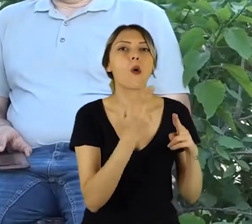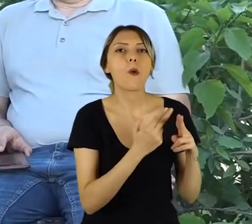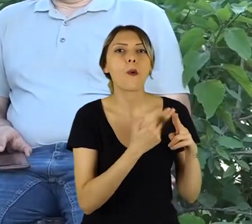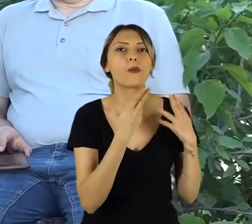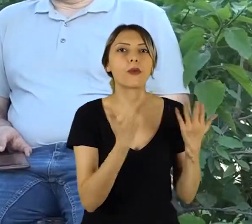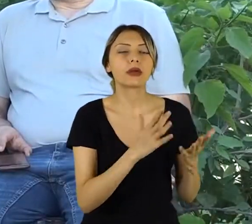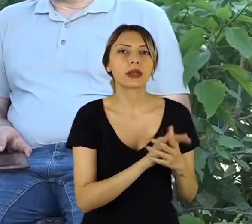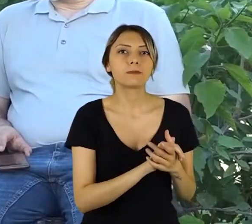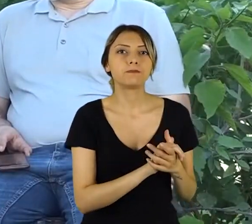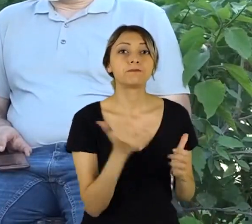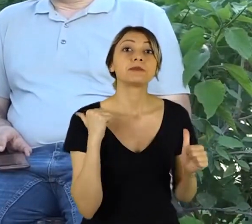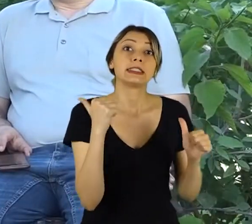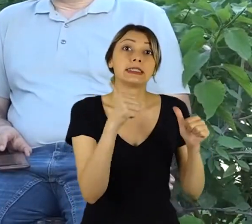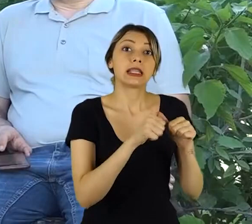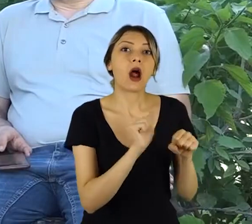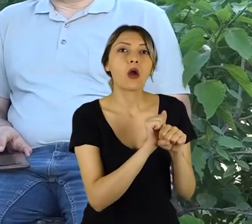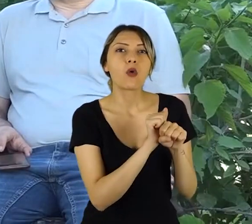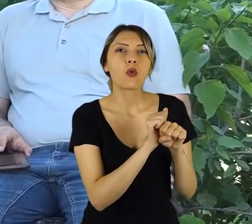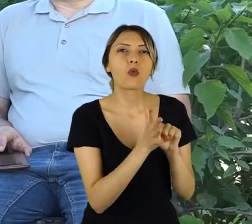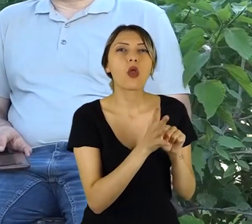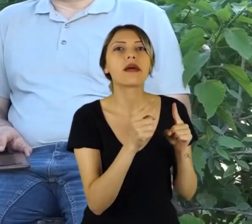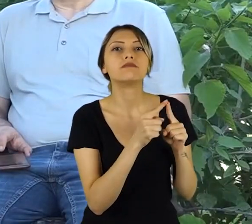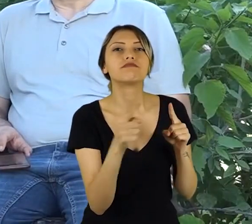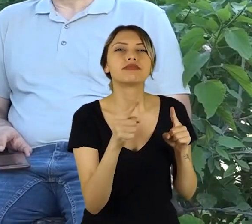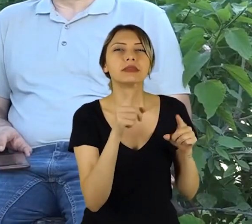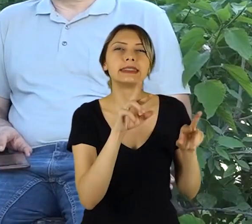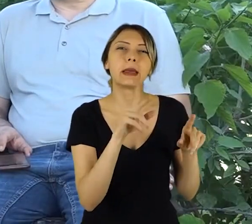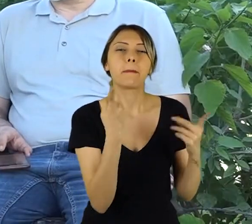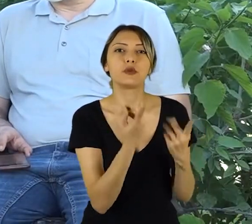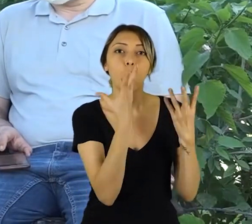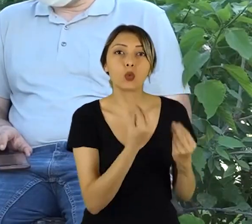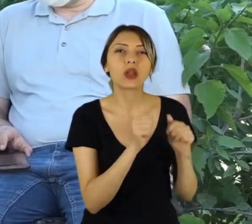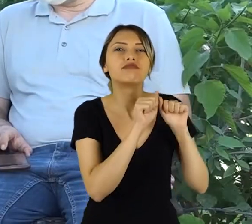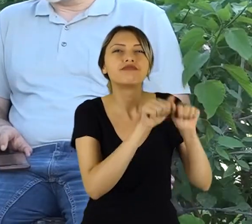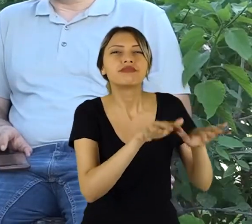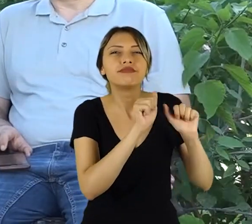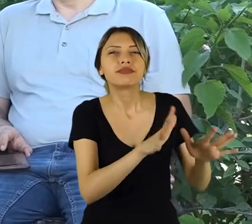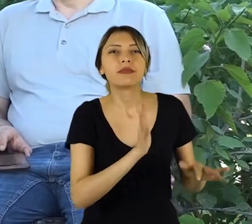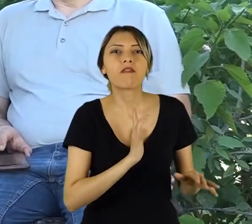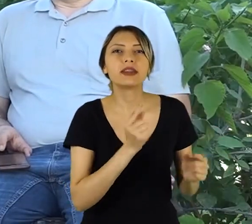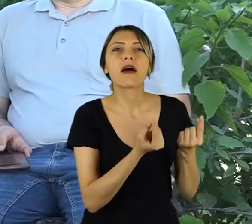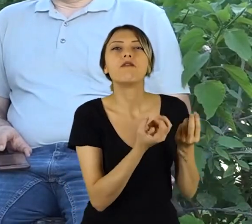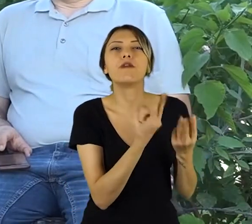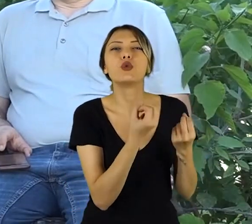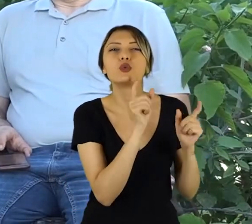Örneğin tekrar bir pandemi durumu olursa, tekrar bir salgın olur, tekrar evlere mahkum edilirsek,